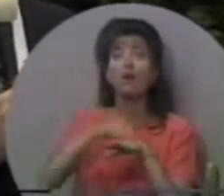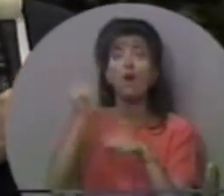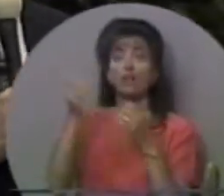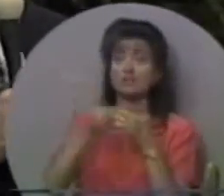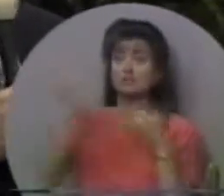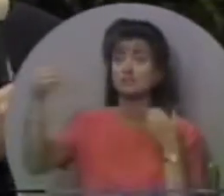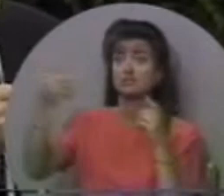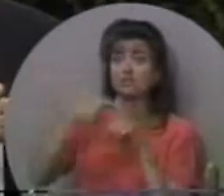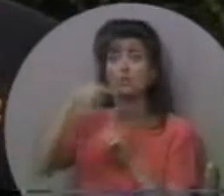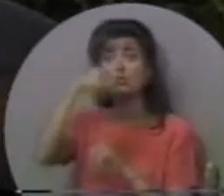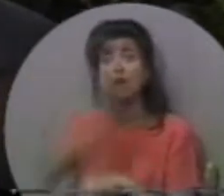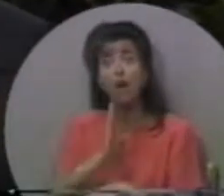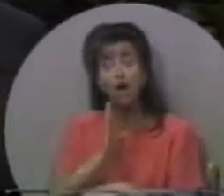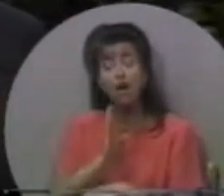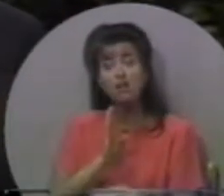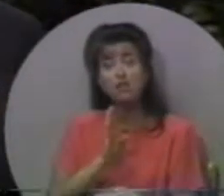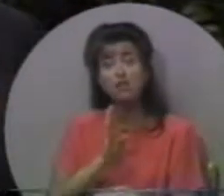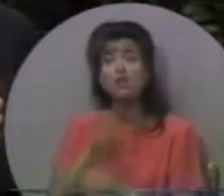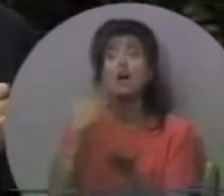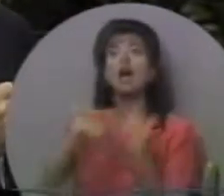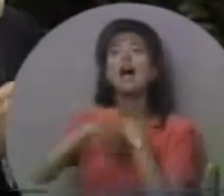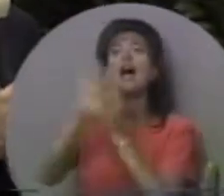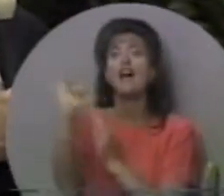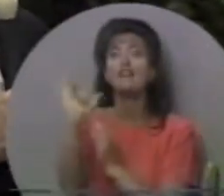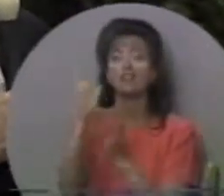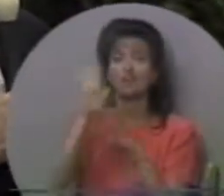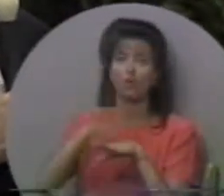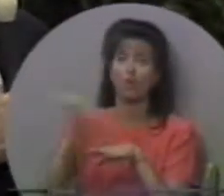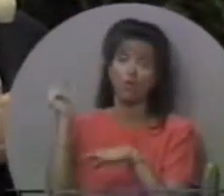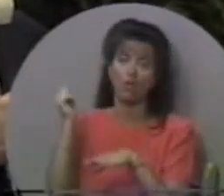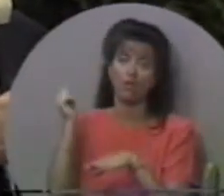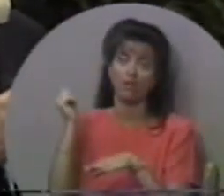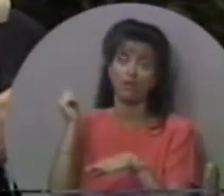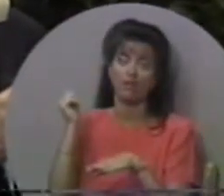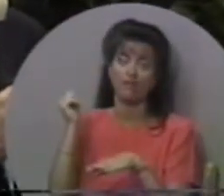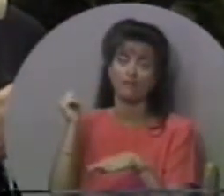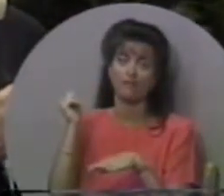Це поклок, який відділений до Бога. Це небесний поклок.